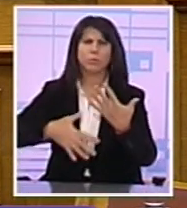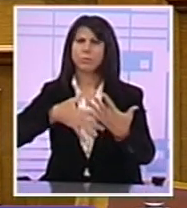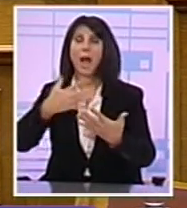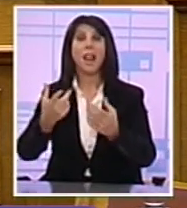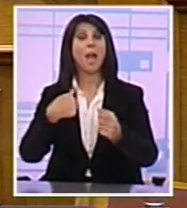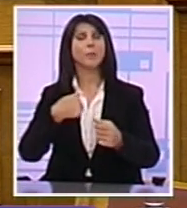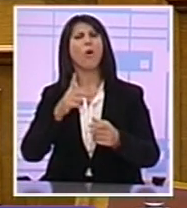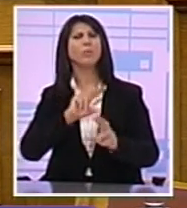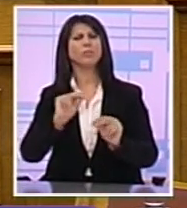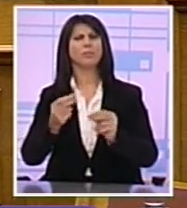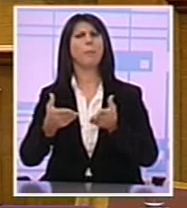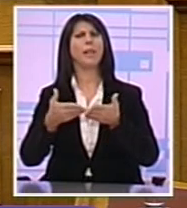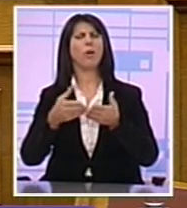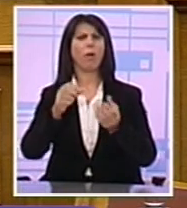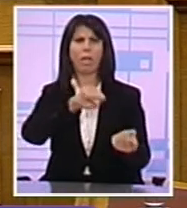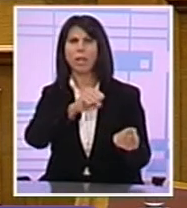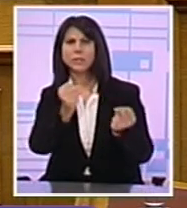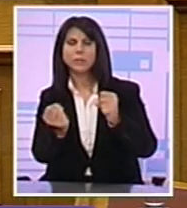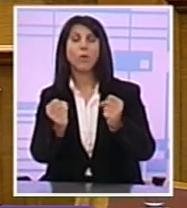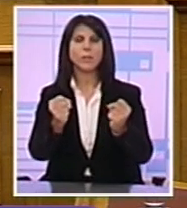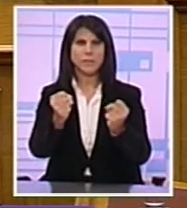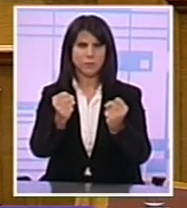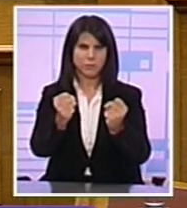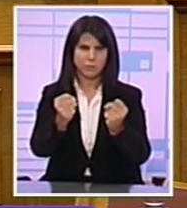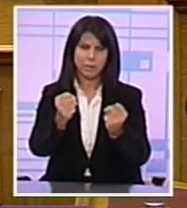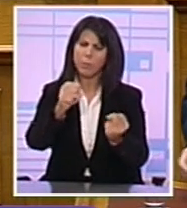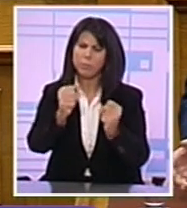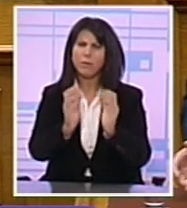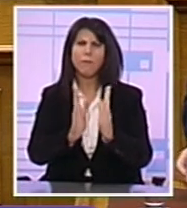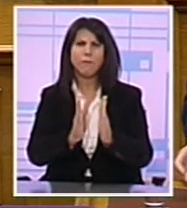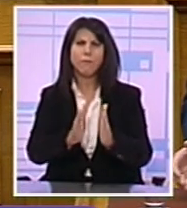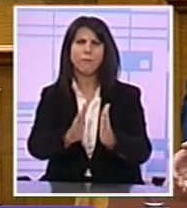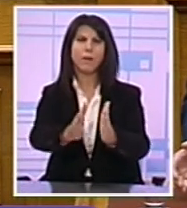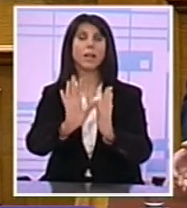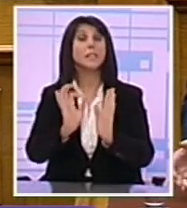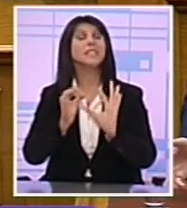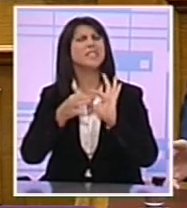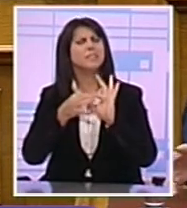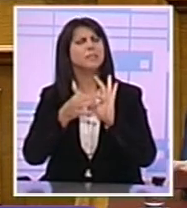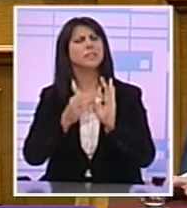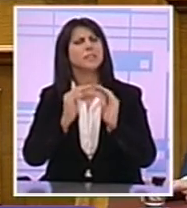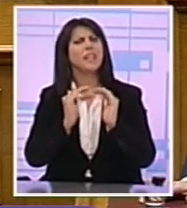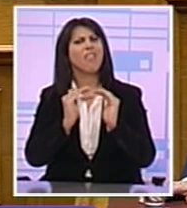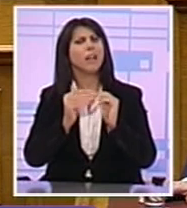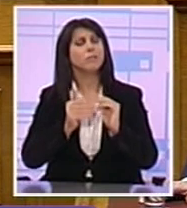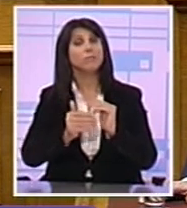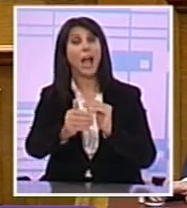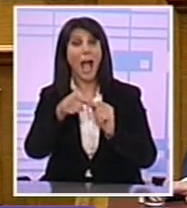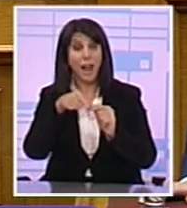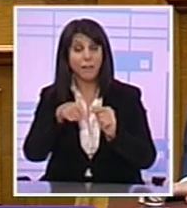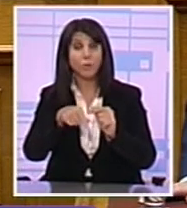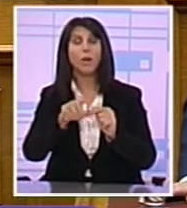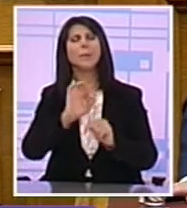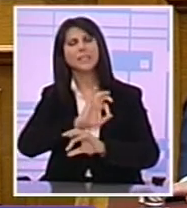Αλλά είναι η μόνη πορεία Που εγγυάται ότι Θα προστατεύσουμε την ελληνική οικογένεια Από τα